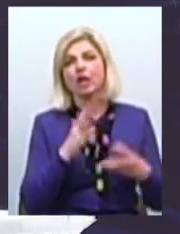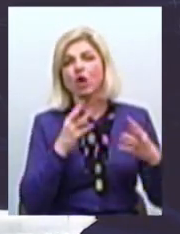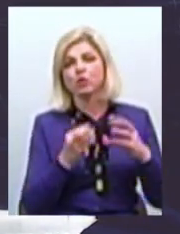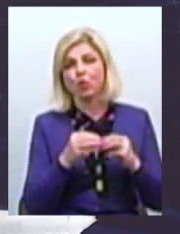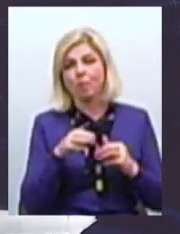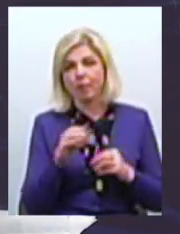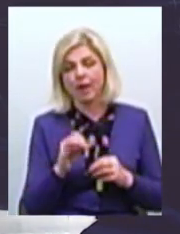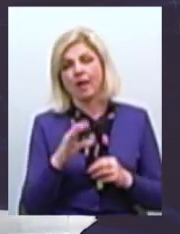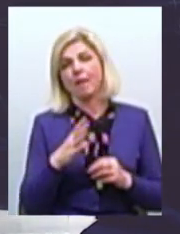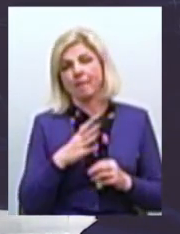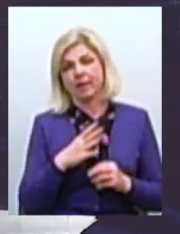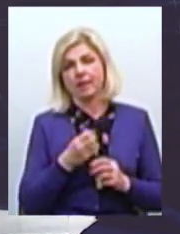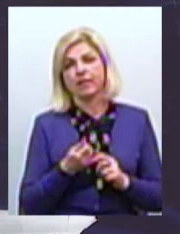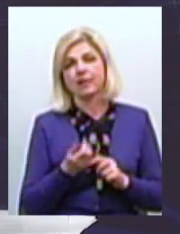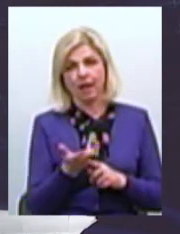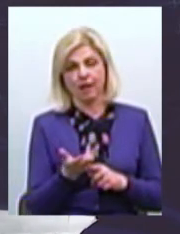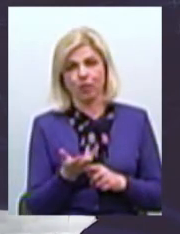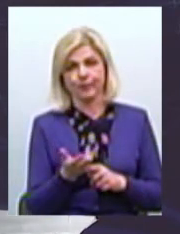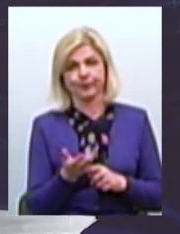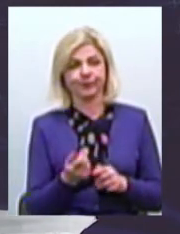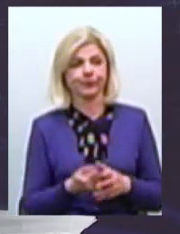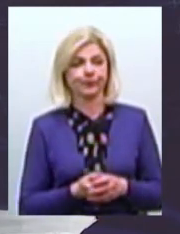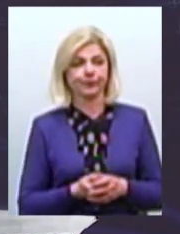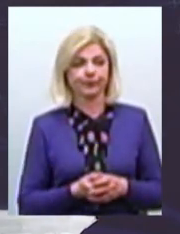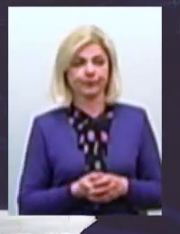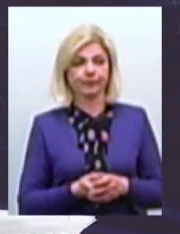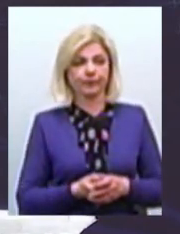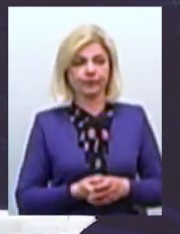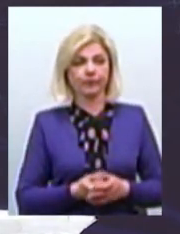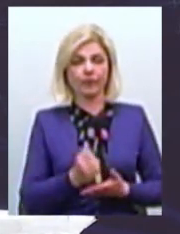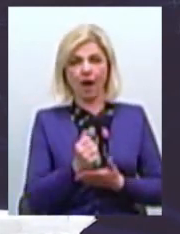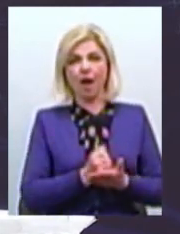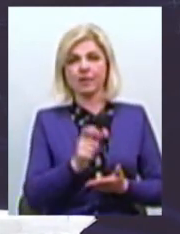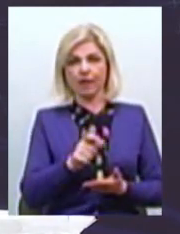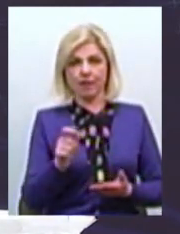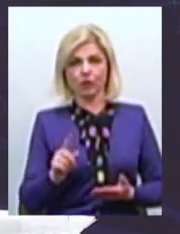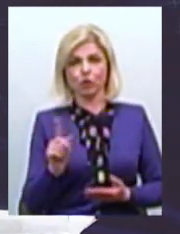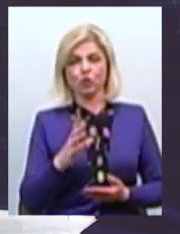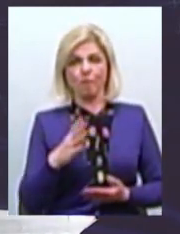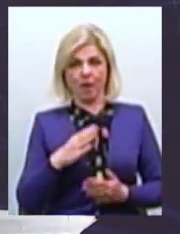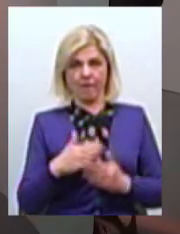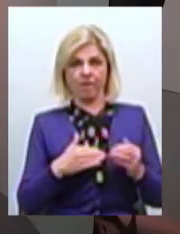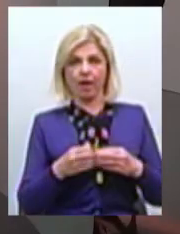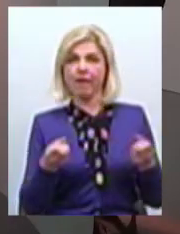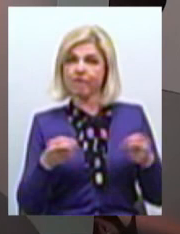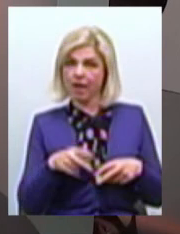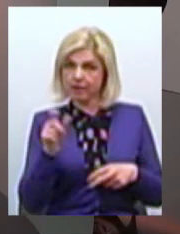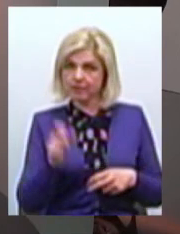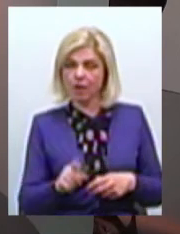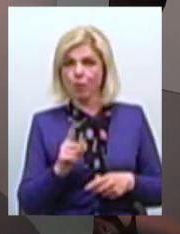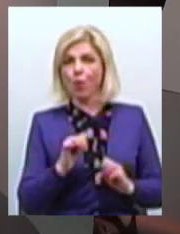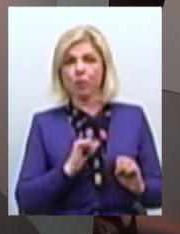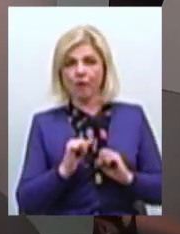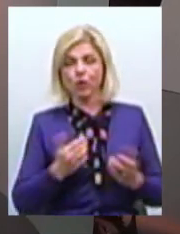були декілька Декілька Кандидатів Щоб був фахівець Тому що Управляти